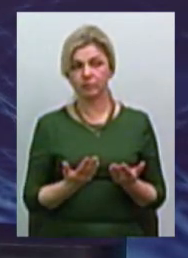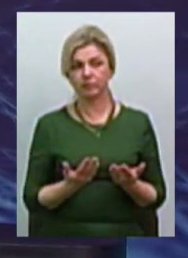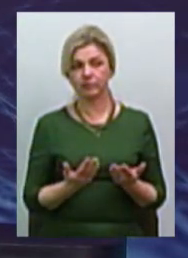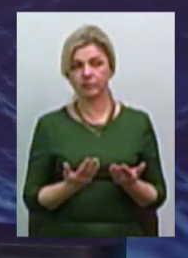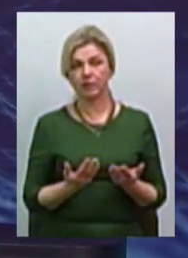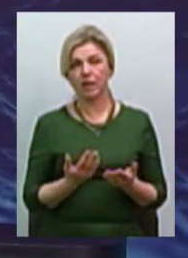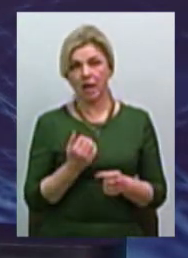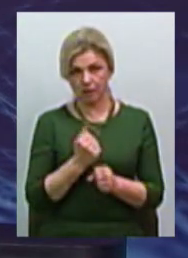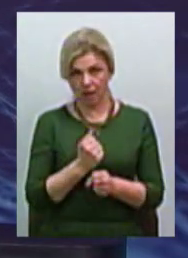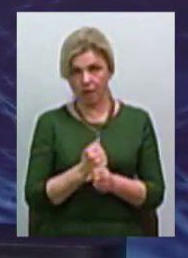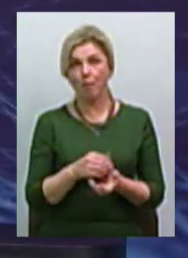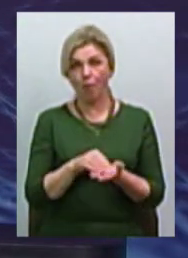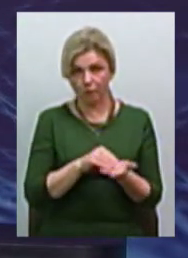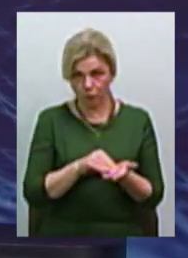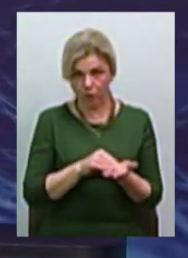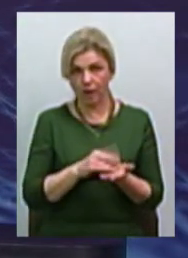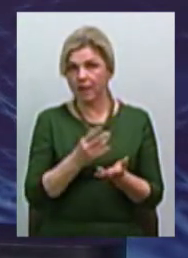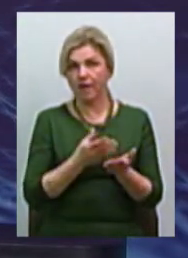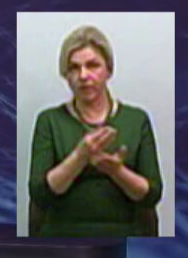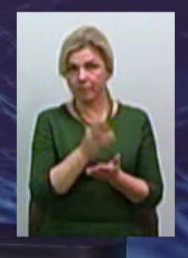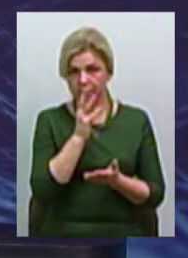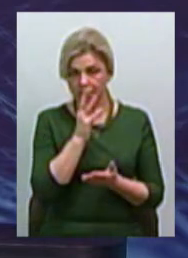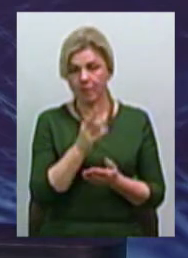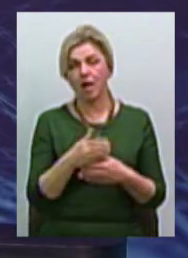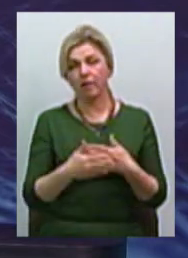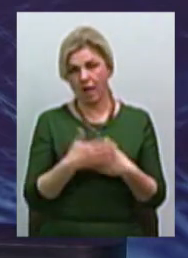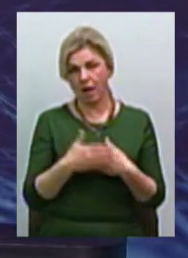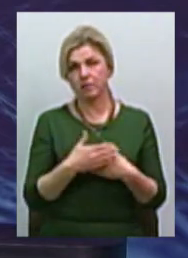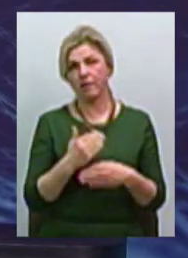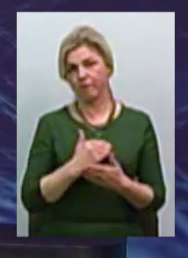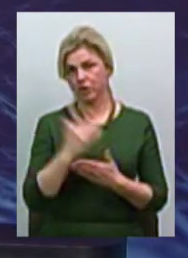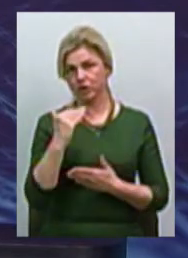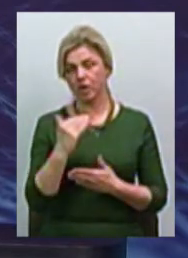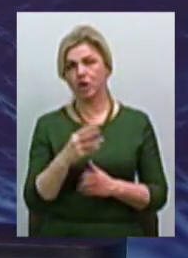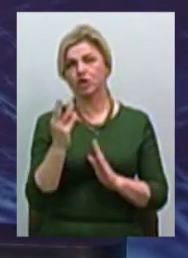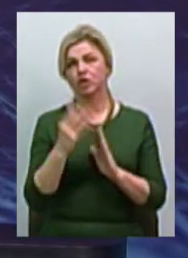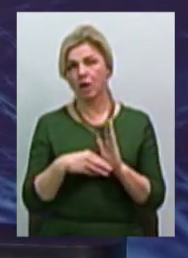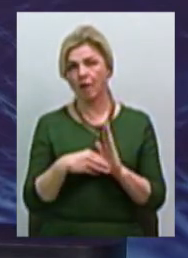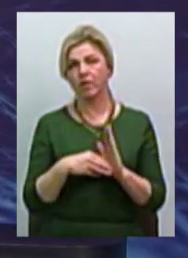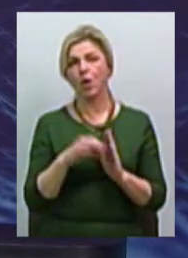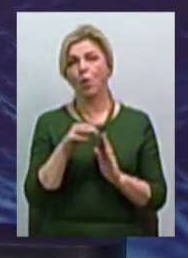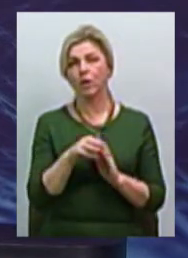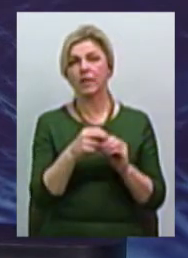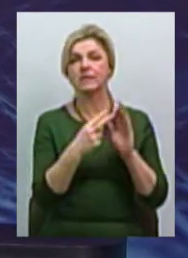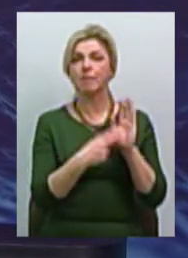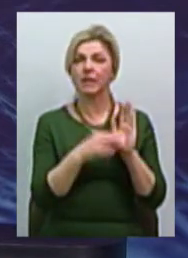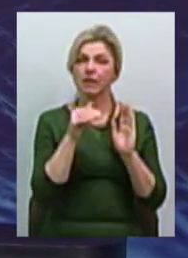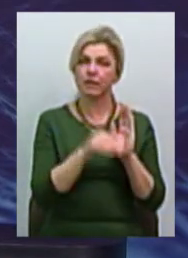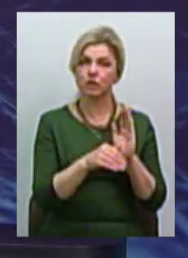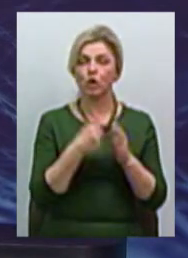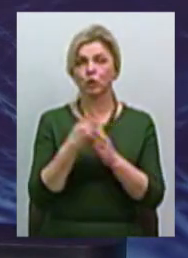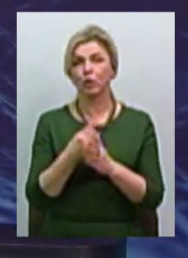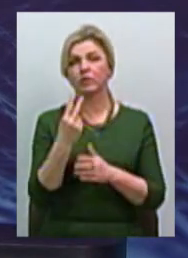творюєш ще раз, тоді вже санкції відповідно вищі. І тоді вже штрафні санкції від 17 тисяч до